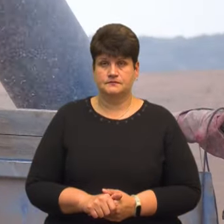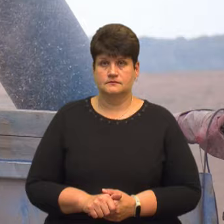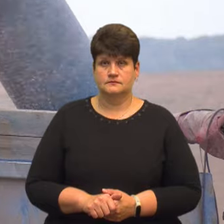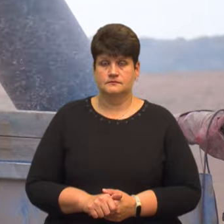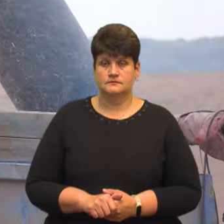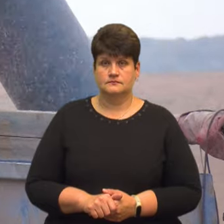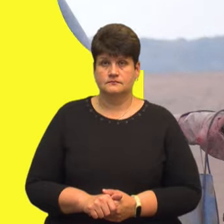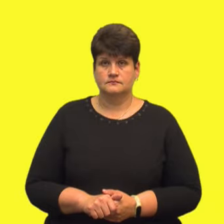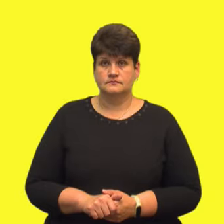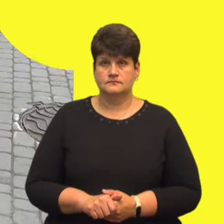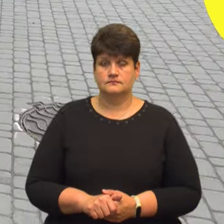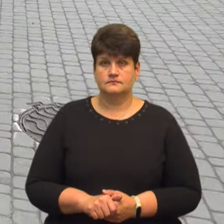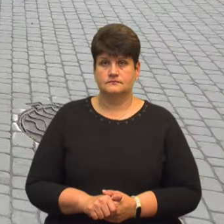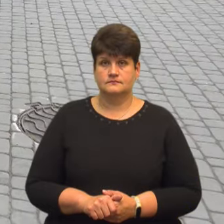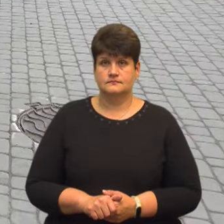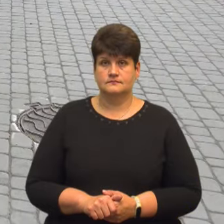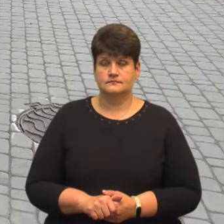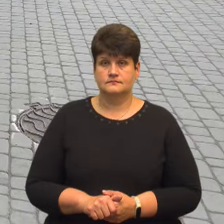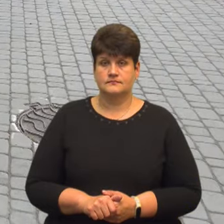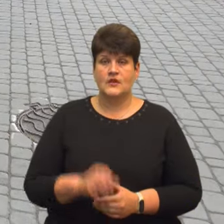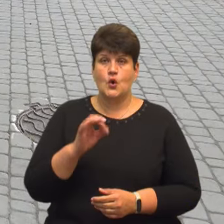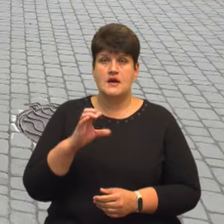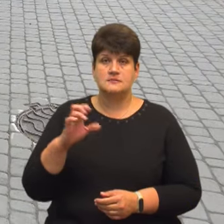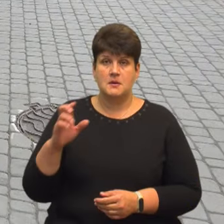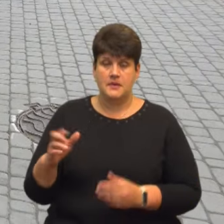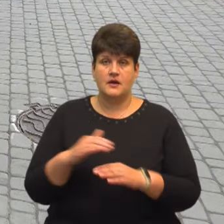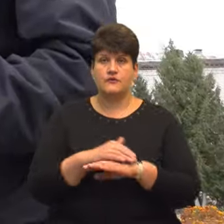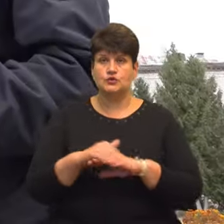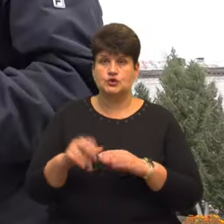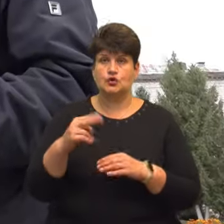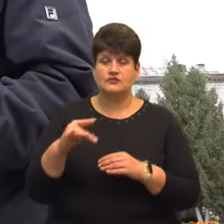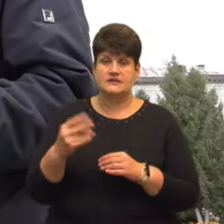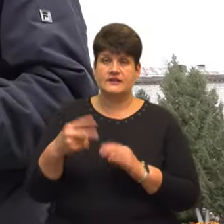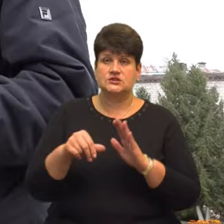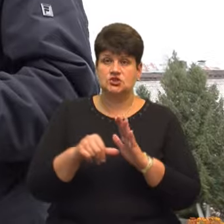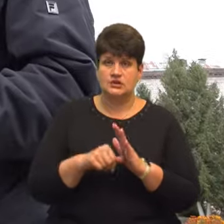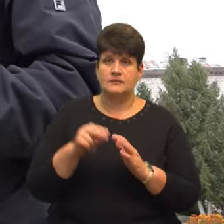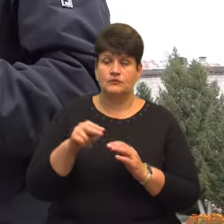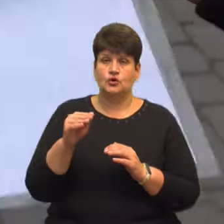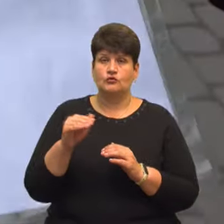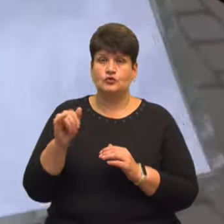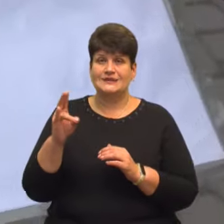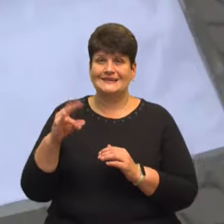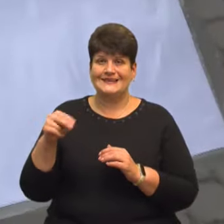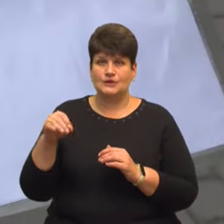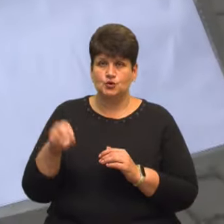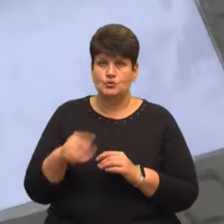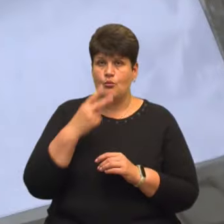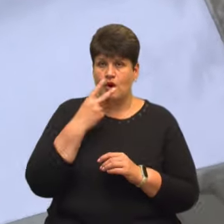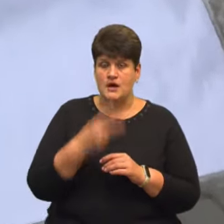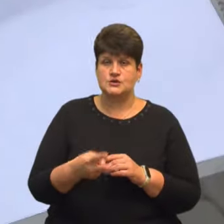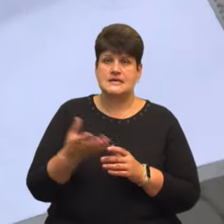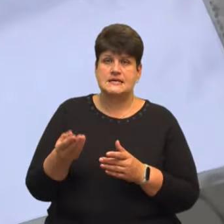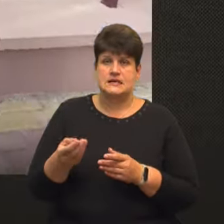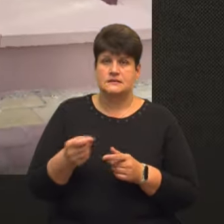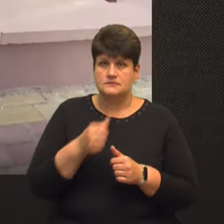новини, Тернопільщина. В ОСББ будинку на вулиці Довженка, 26 Павло Фундитус показує результати замірів повітря у